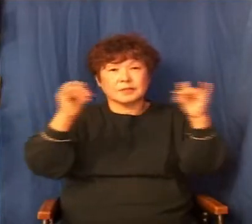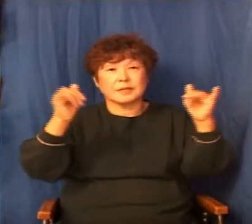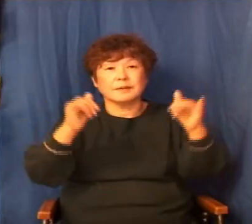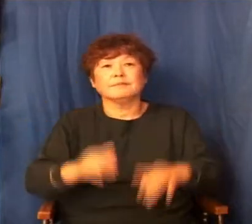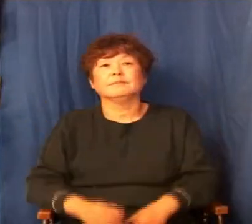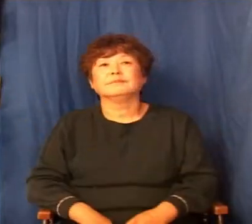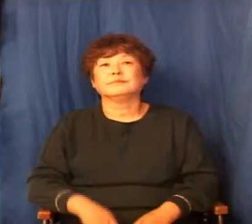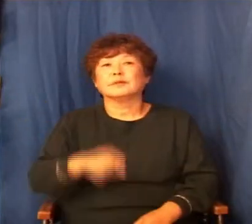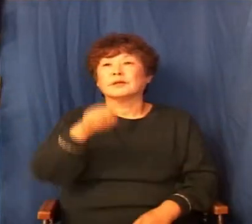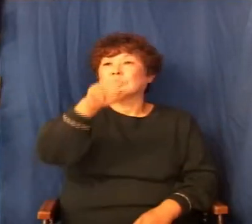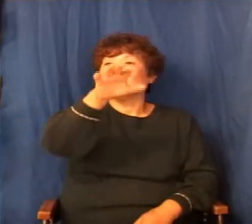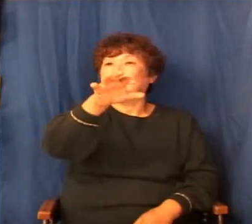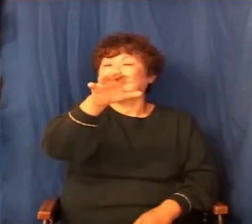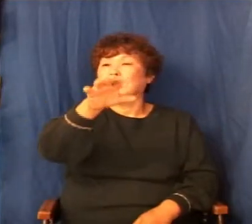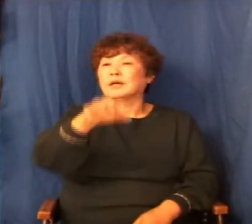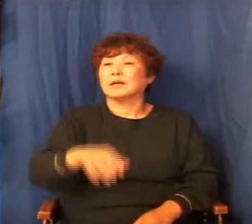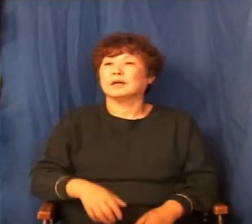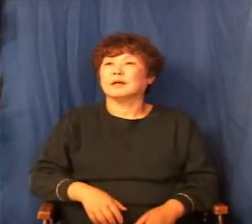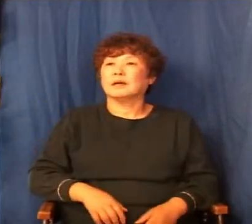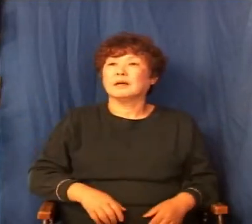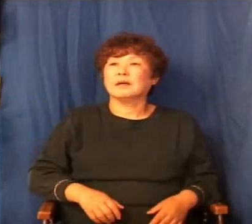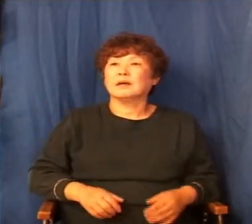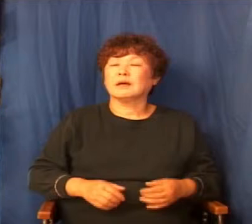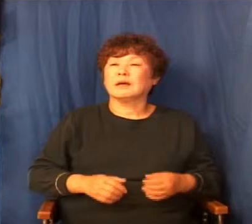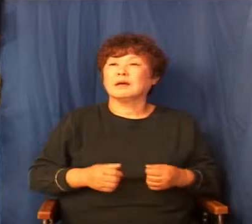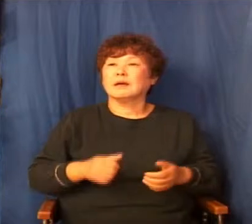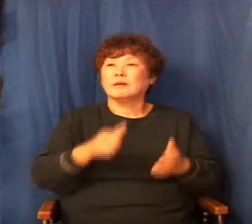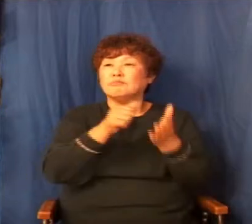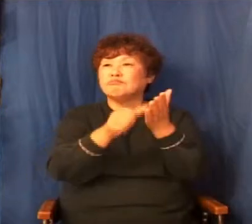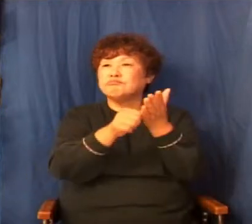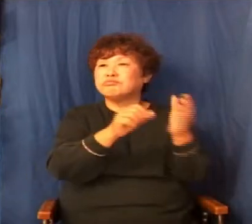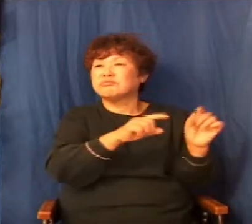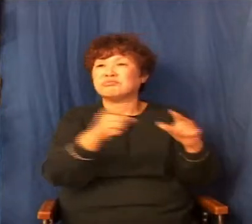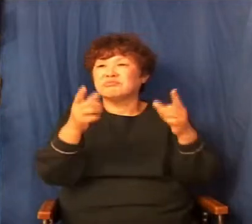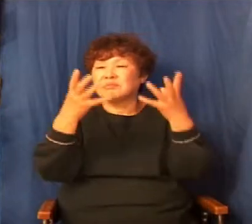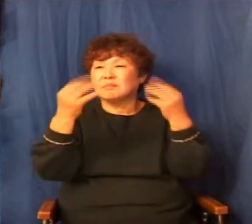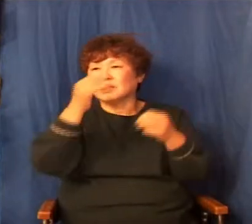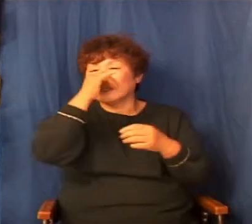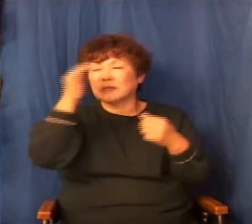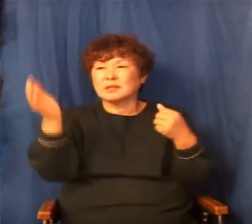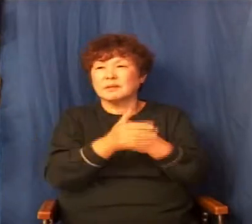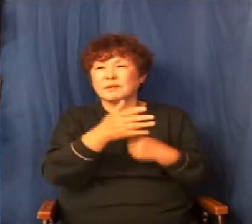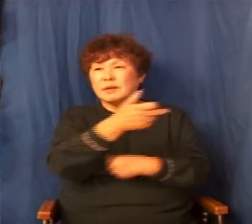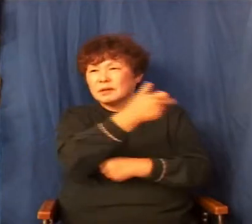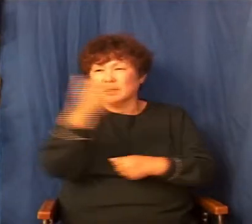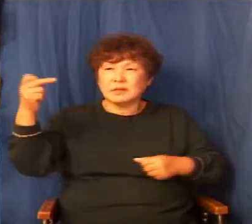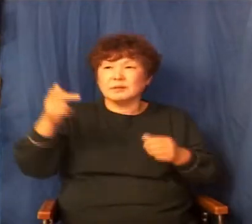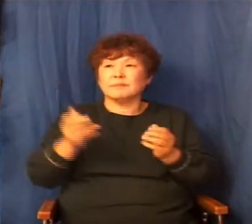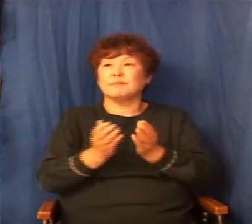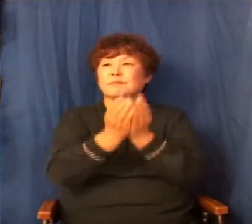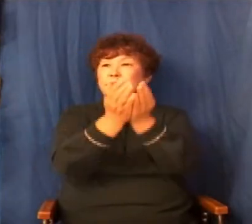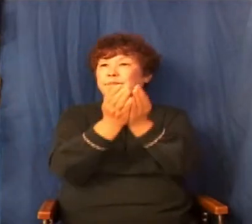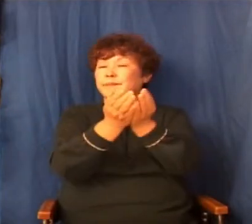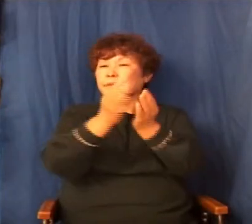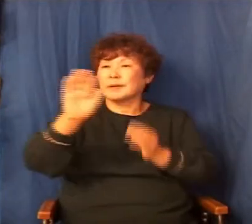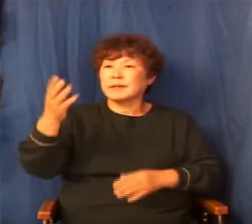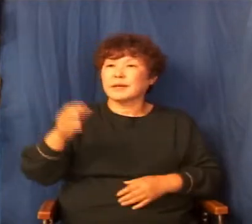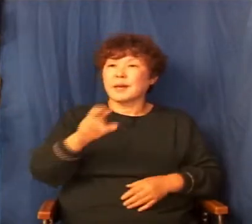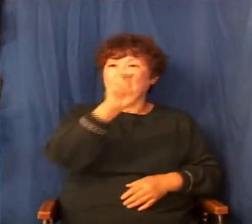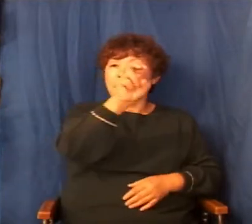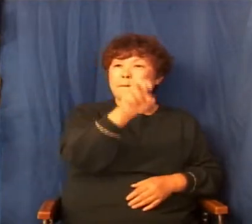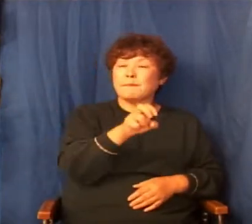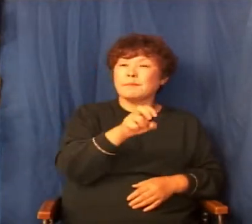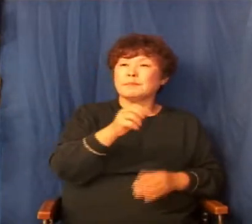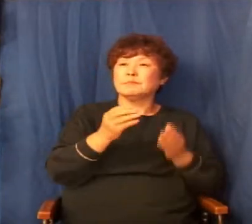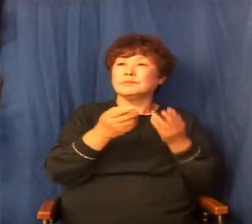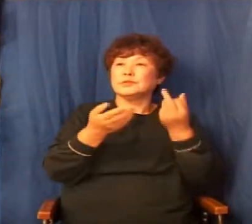거기에 무역 물품까지 장득 실었으니까 굉장히 큰 배였던 겁니다 그런데 멜리데의